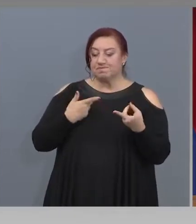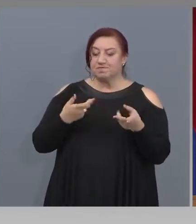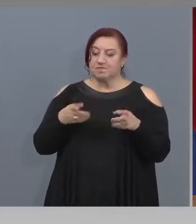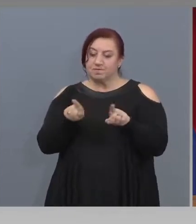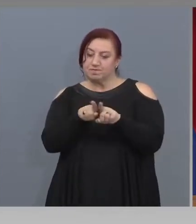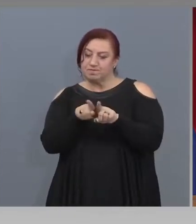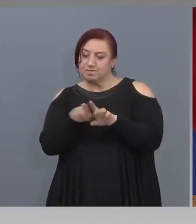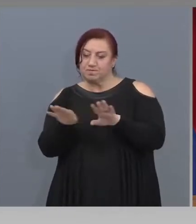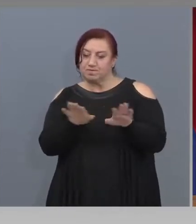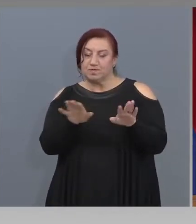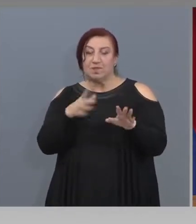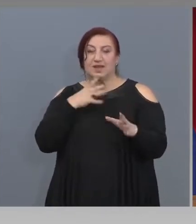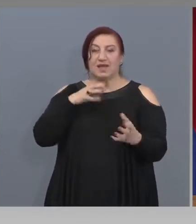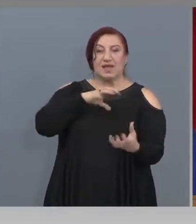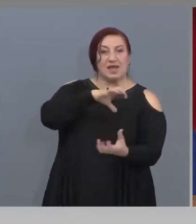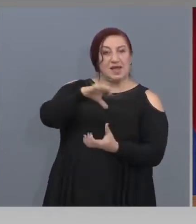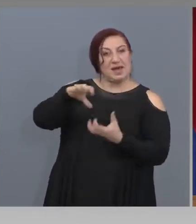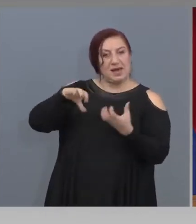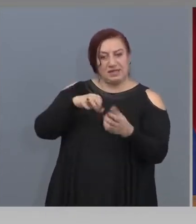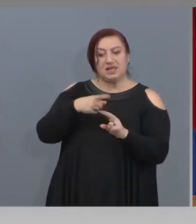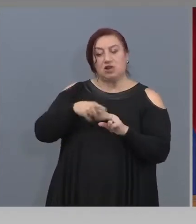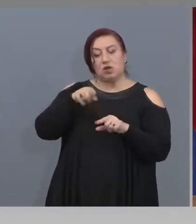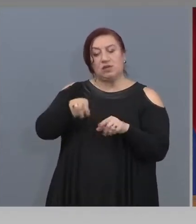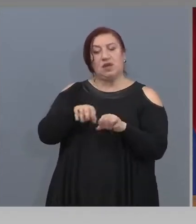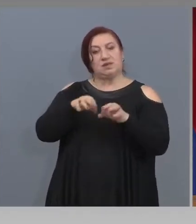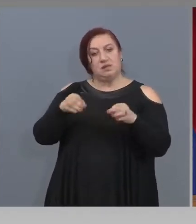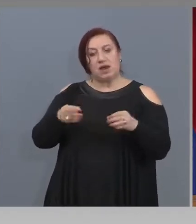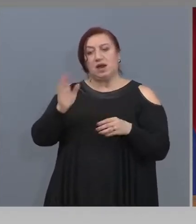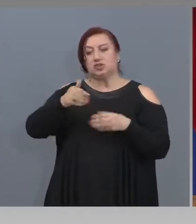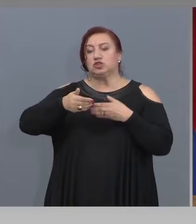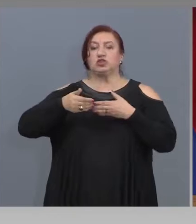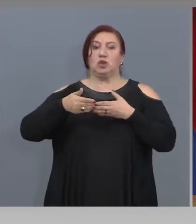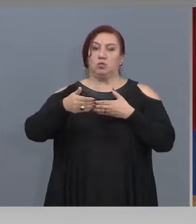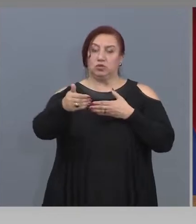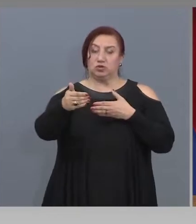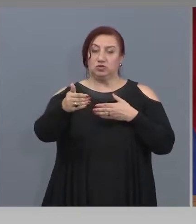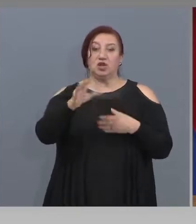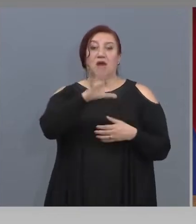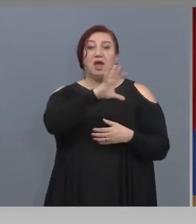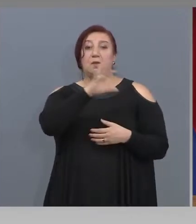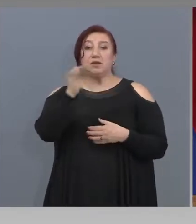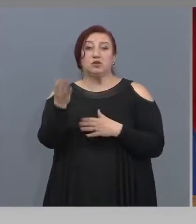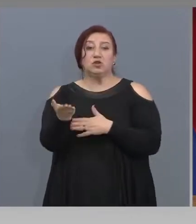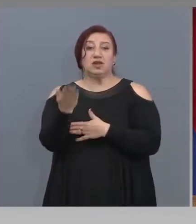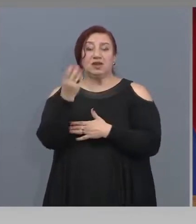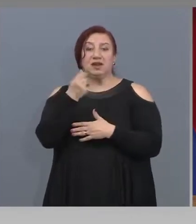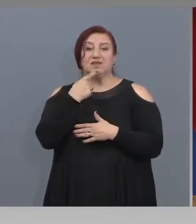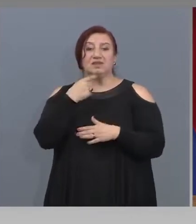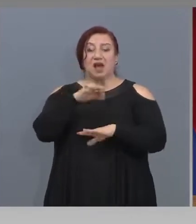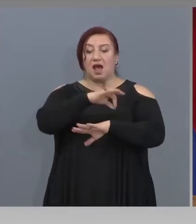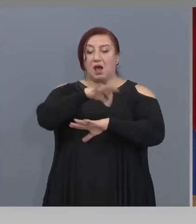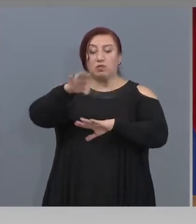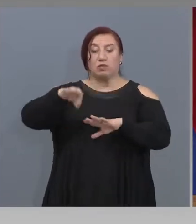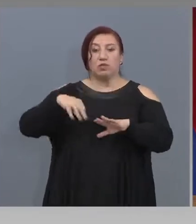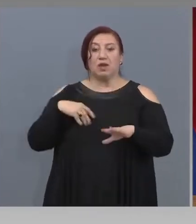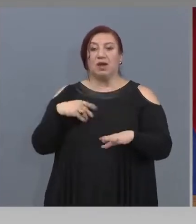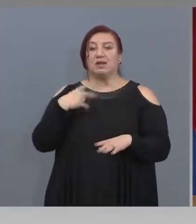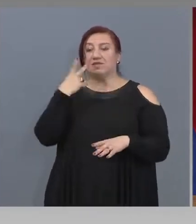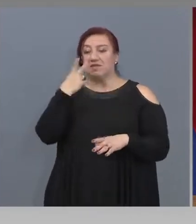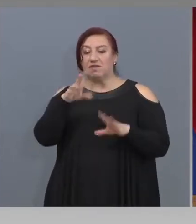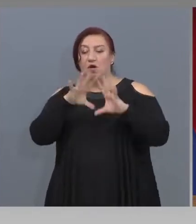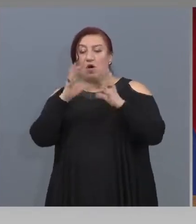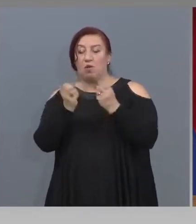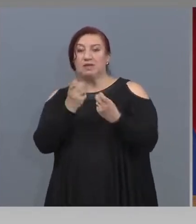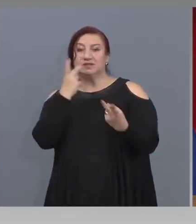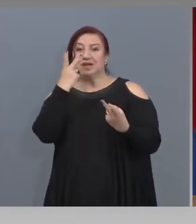но която ще остане и за напред – 500 000 лева за проекти в областта на визуалните изкуства.